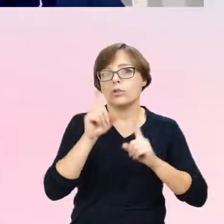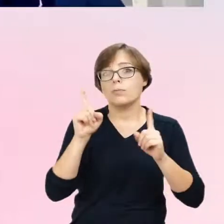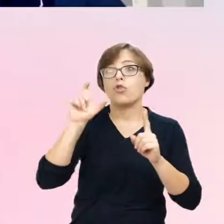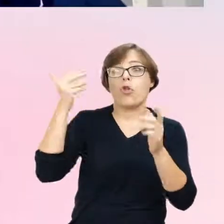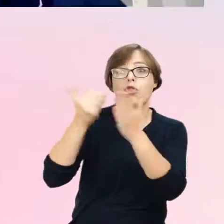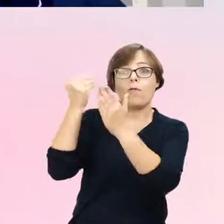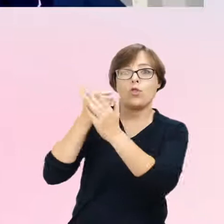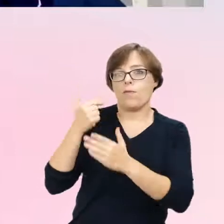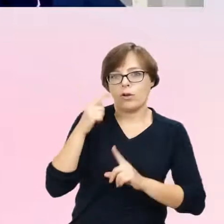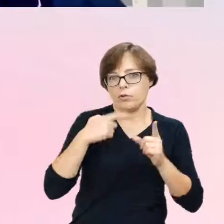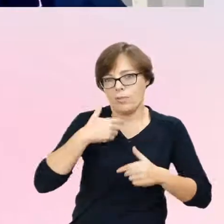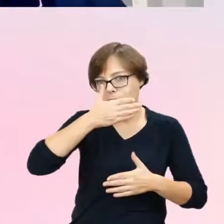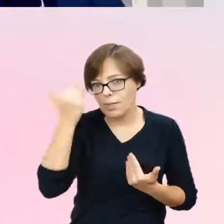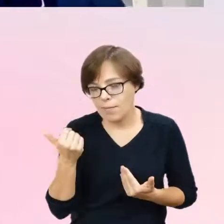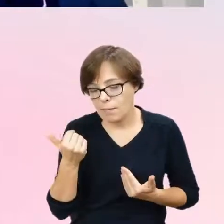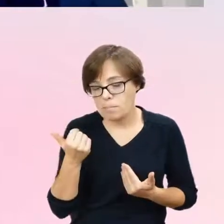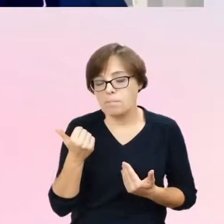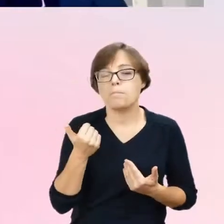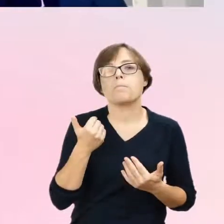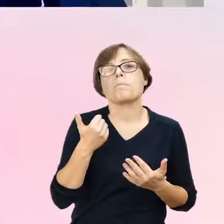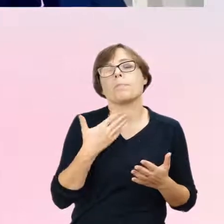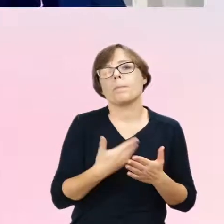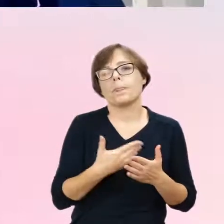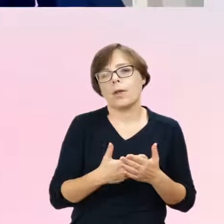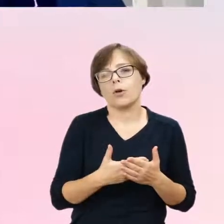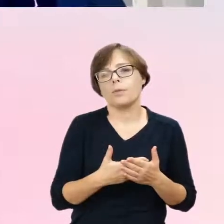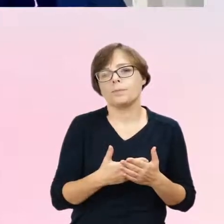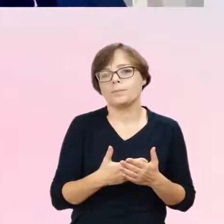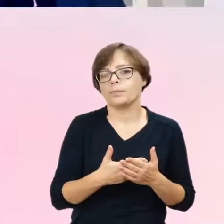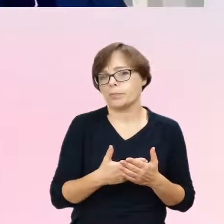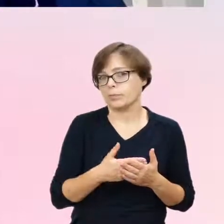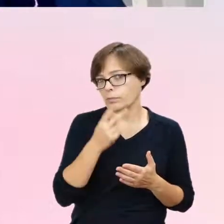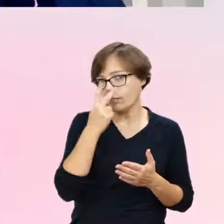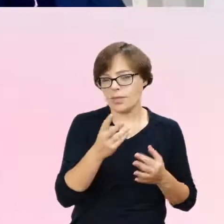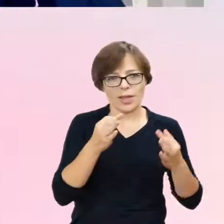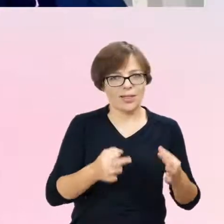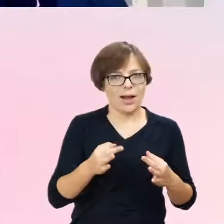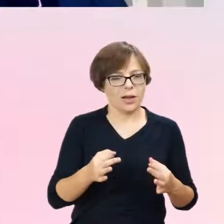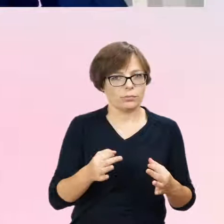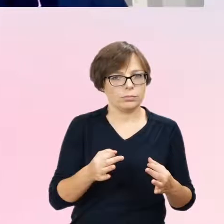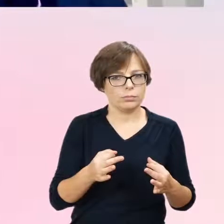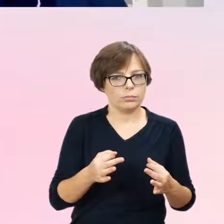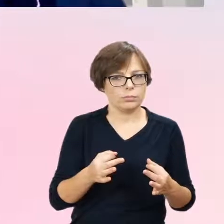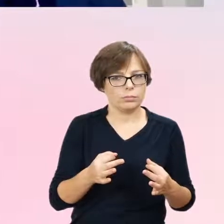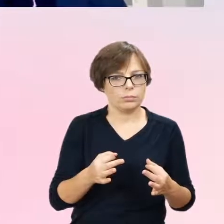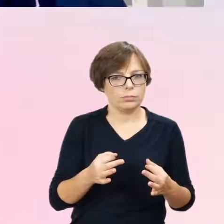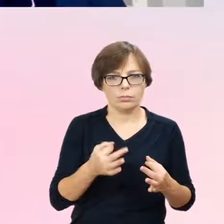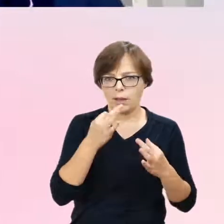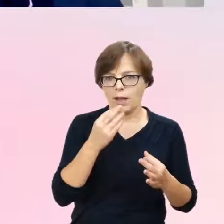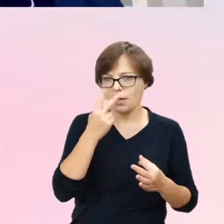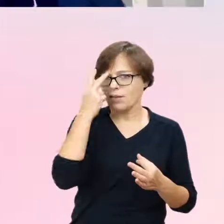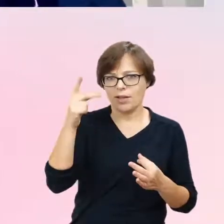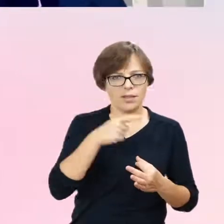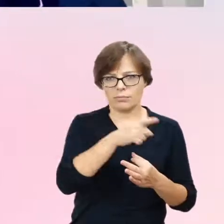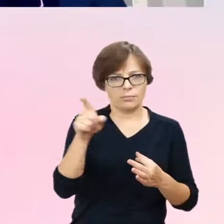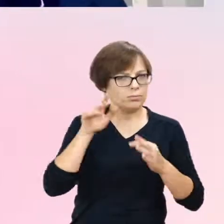jest bardzo, jakby to zjawisko jest bardzo teraz, rozwija